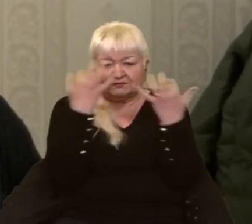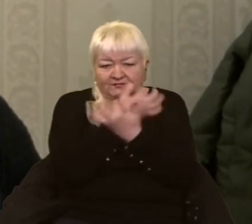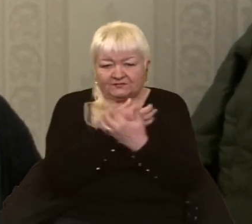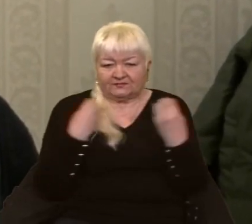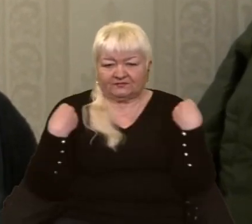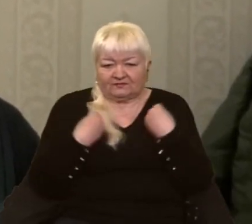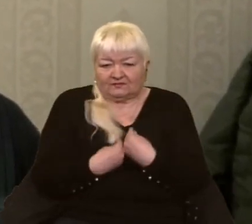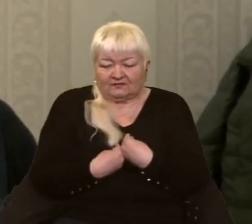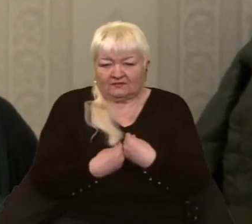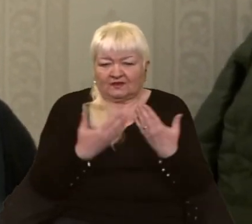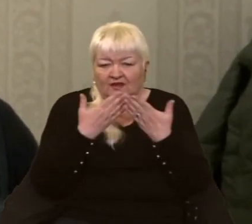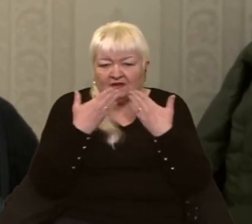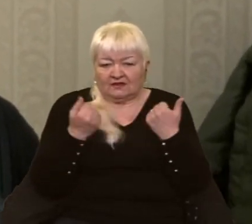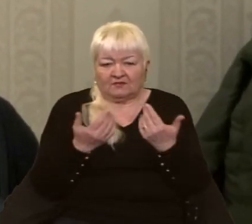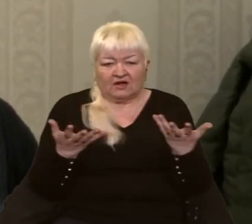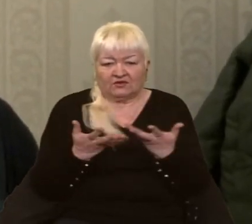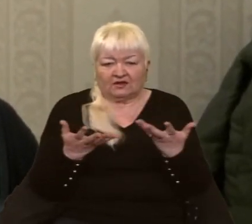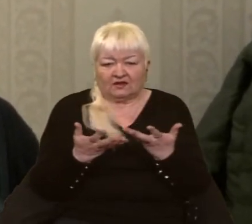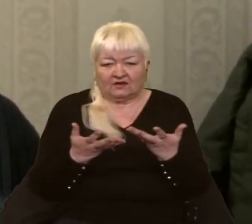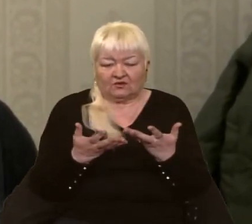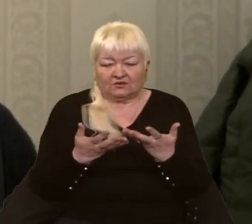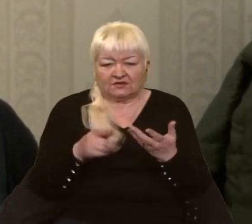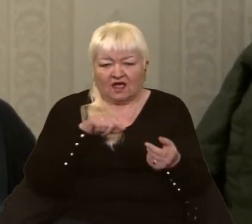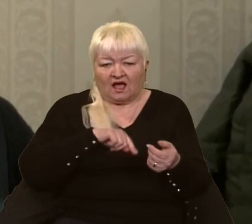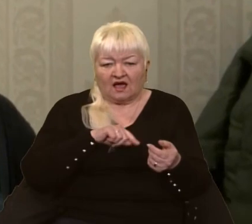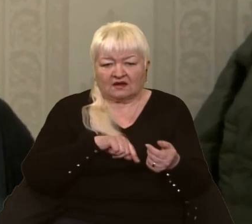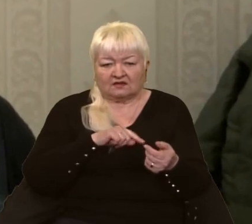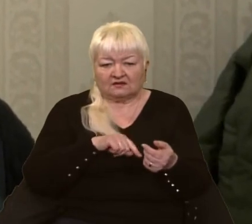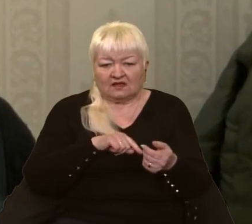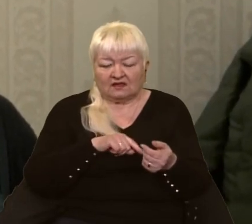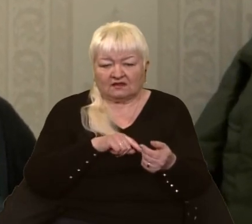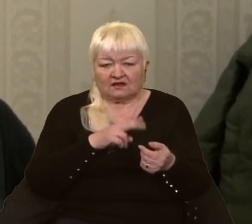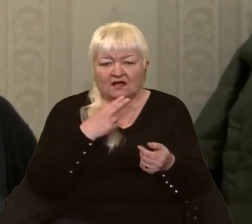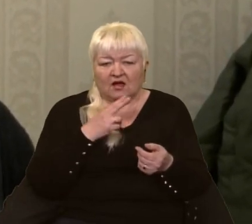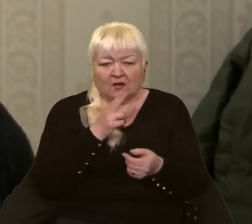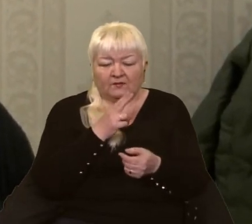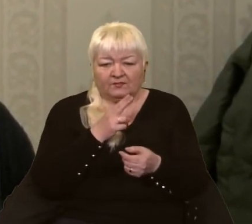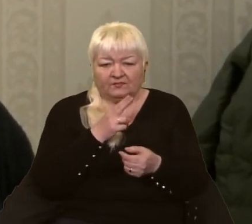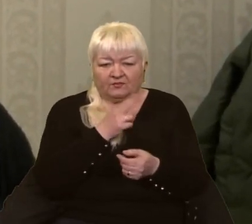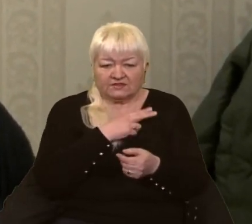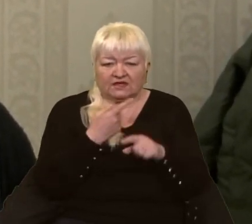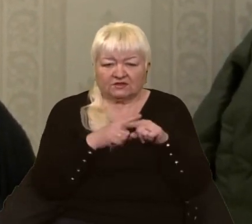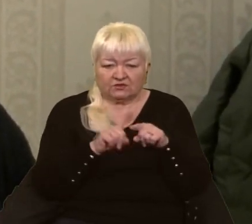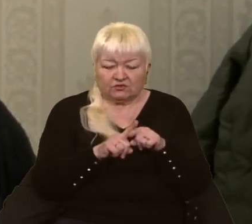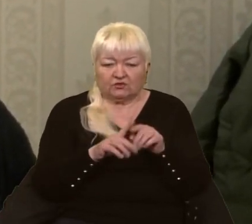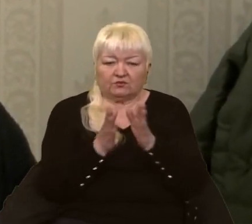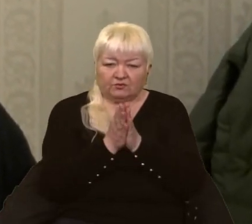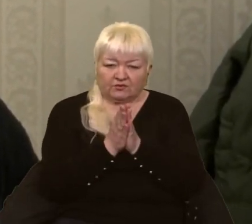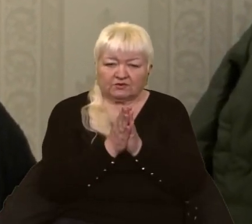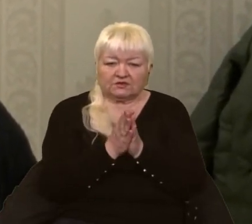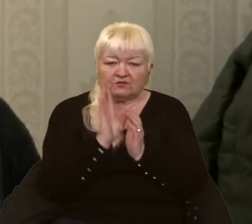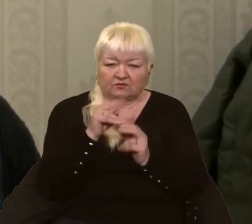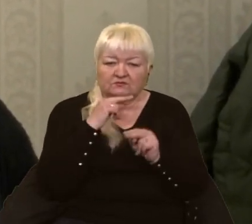само інших якихось характерних позначок. Саме тому і наголошуємо на пильності, яку мають